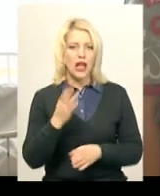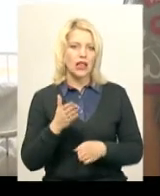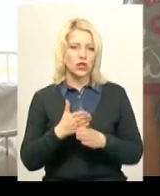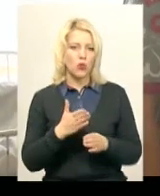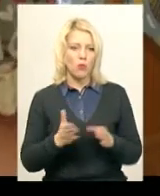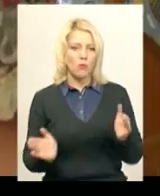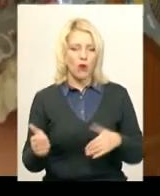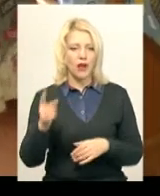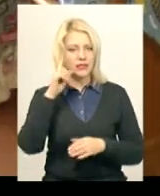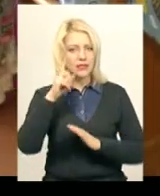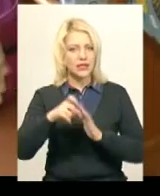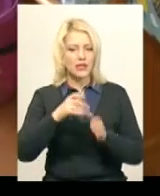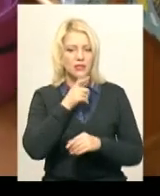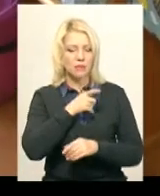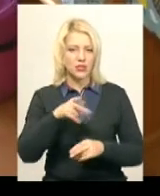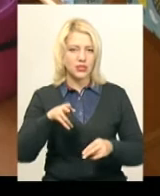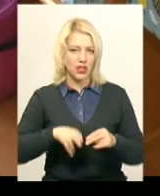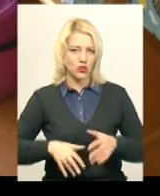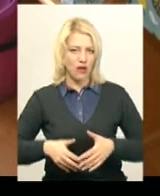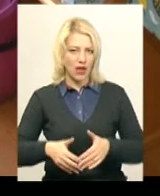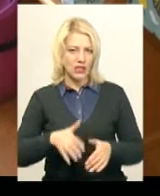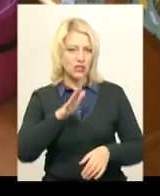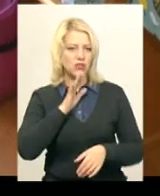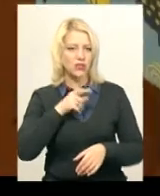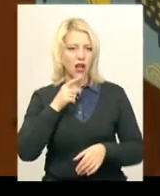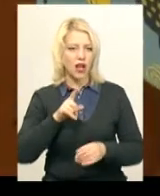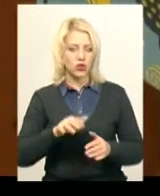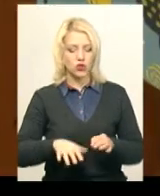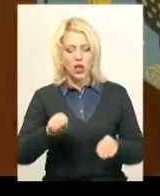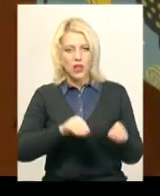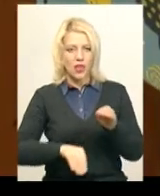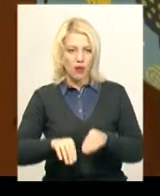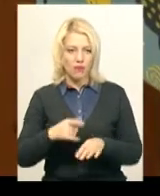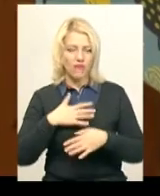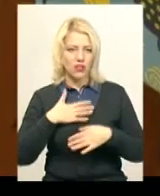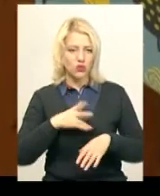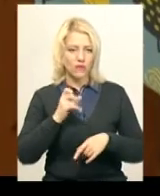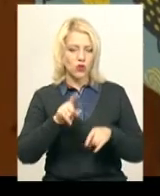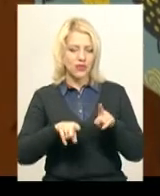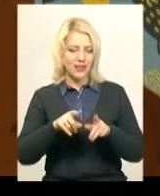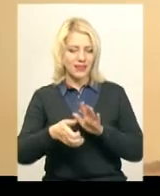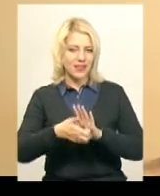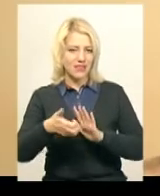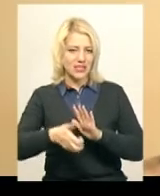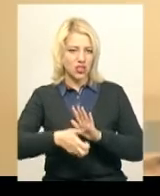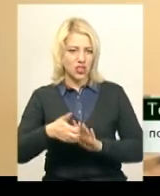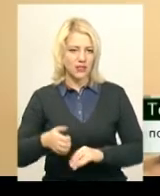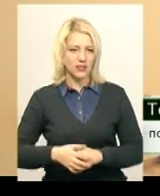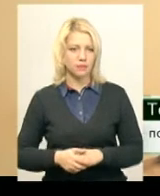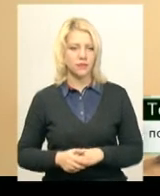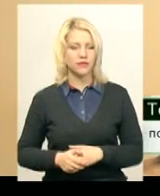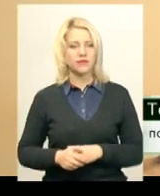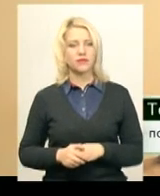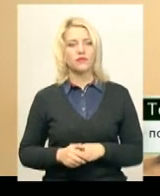малюка дізналась під час закінчення вагітності. Жінка каже, наповнення бебі-боксу влаштовує, проти деяких речей не вистачає. Ну, що